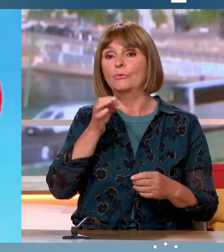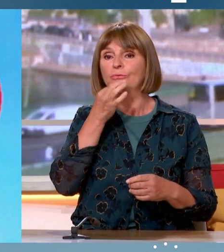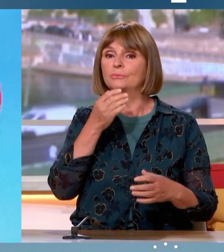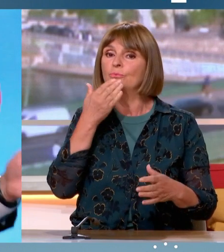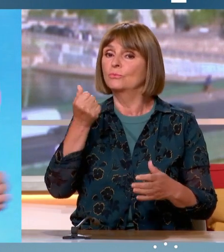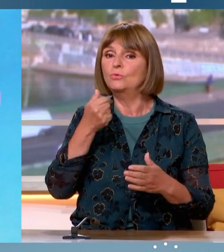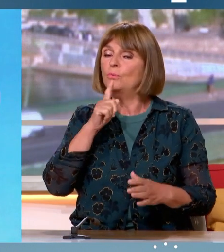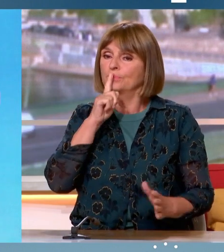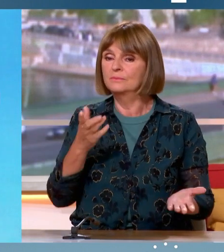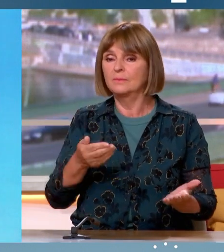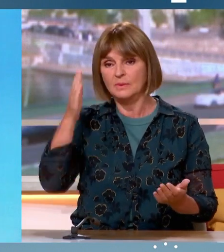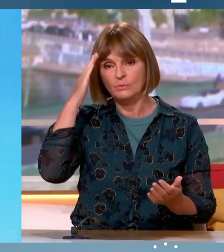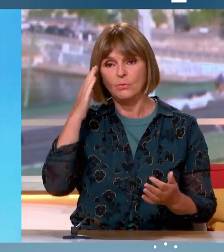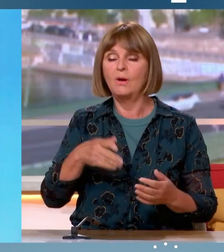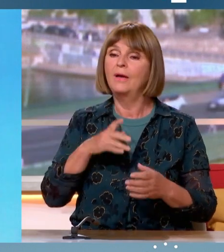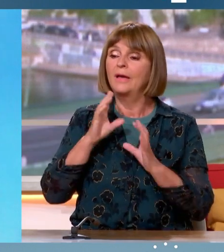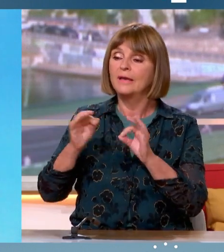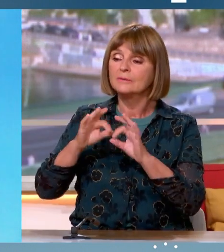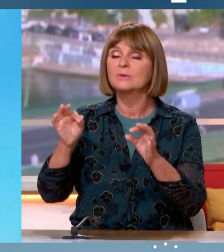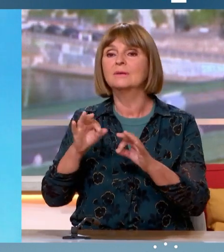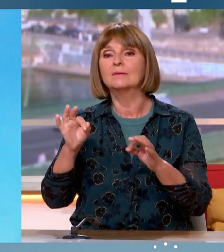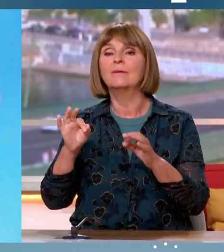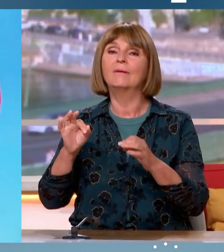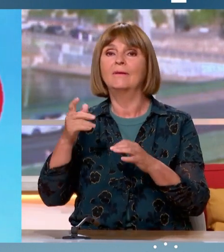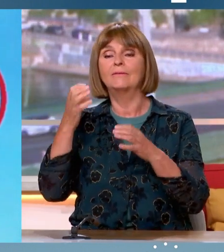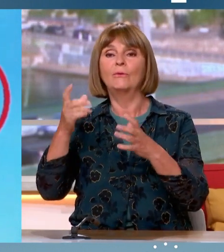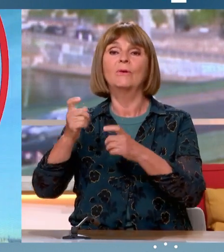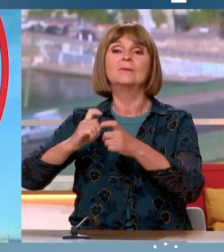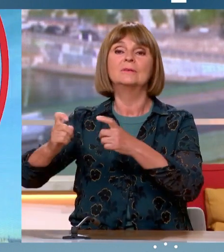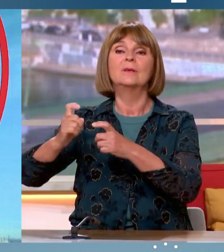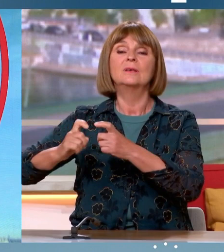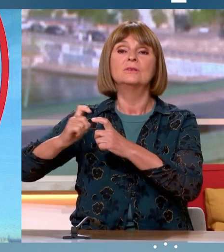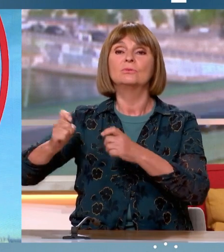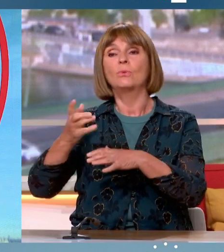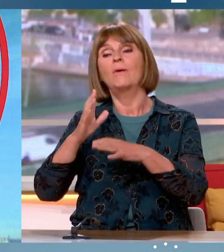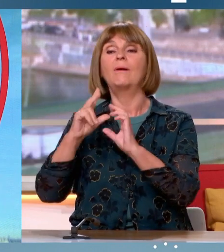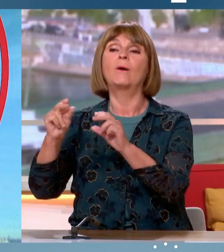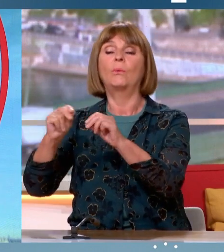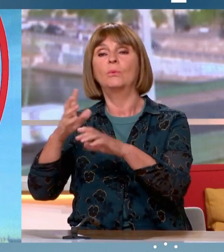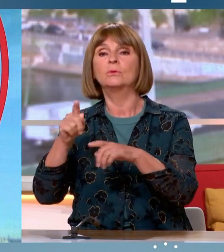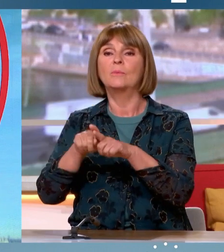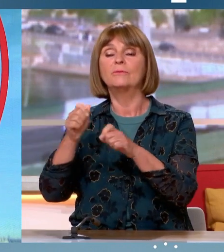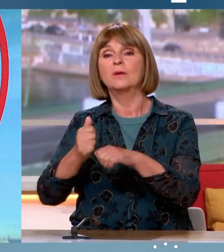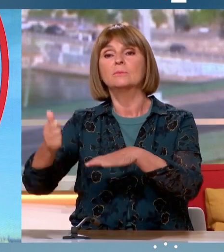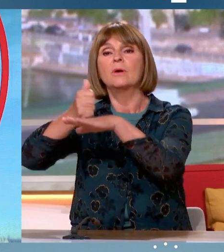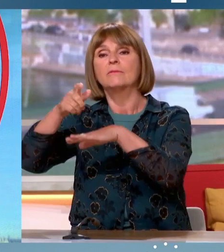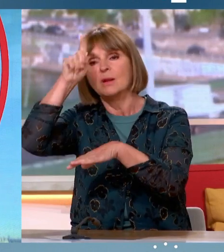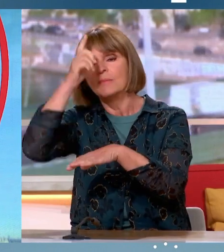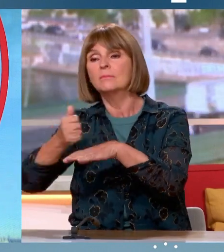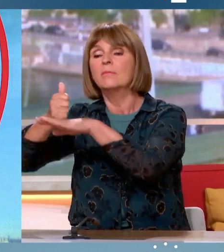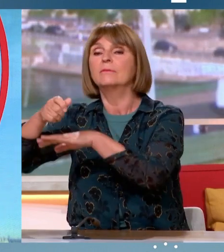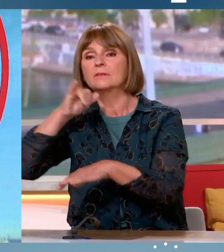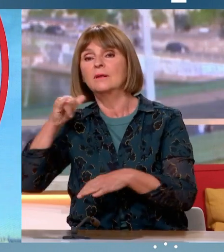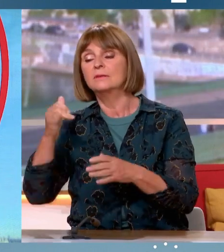président Macron avec monsieur Draghi, avec le chancelier Schultz. Et d'autres viennent raconter des histoires. Est que vous pensez une seule seconde